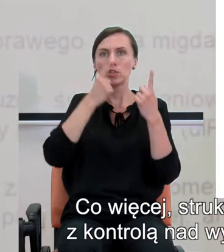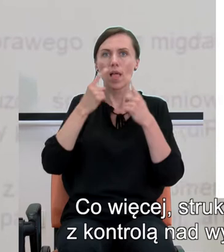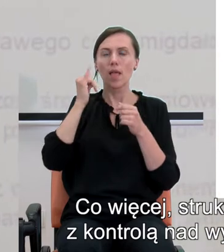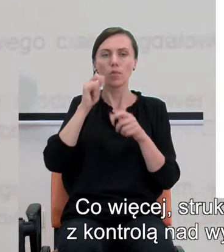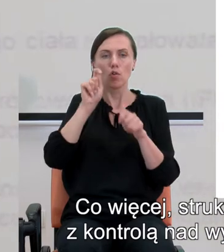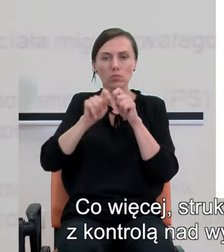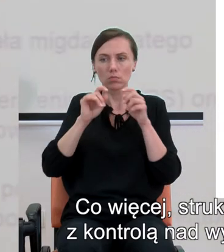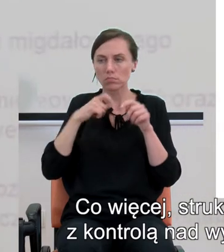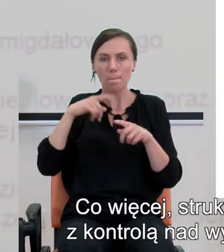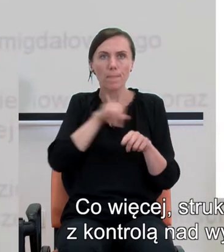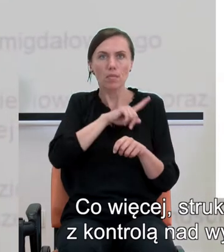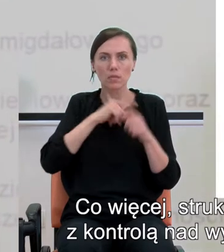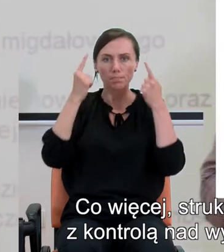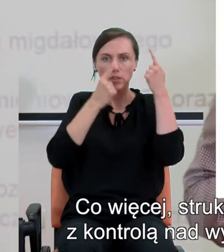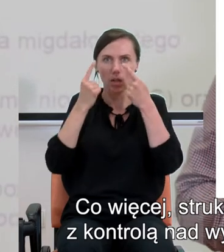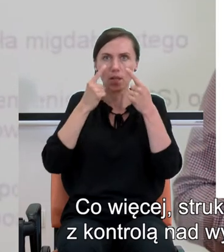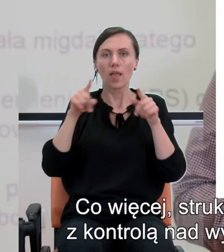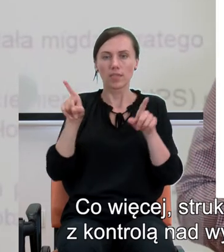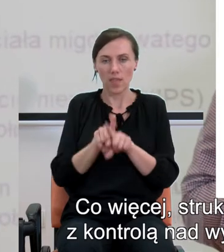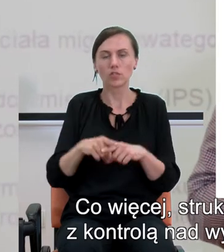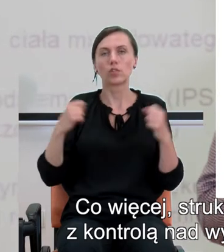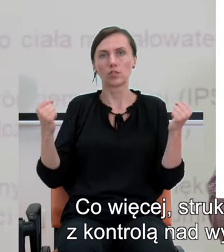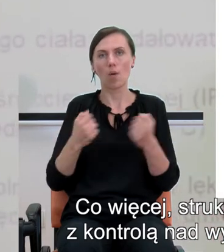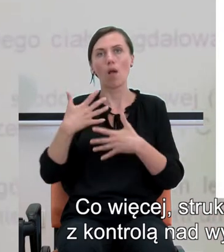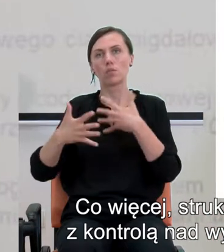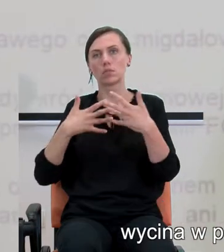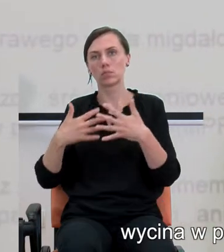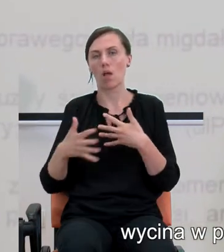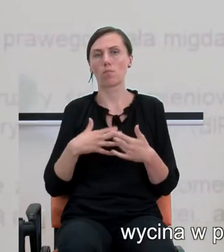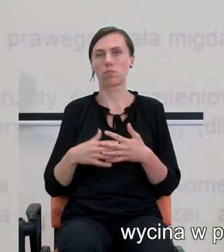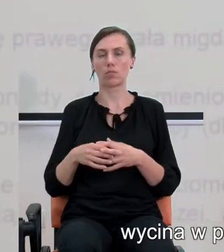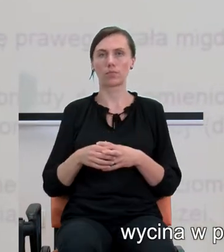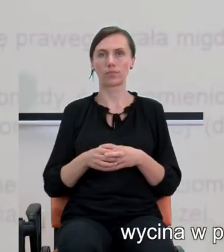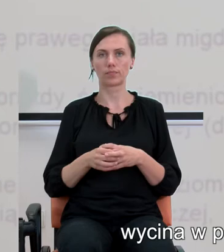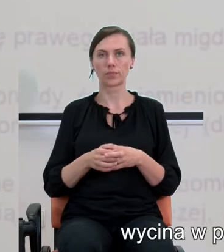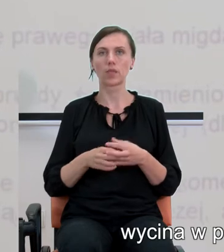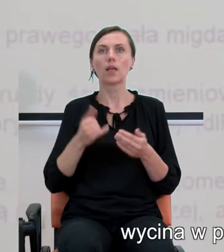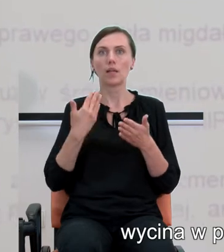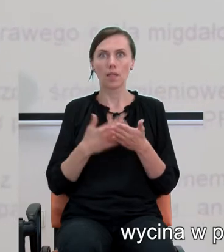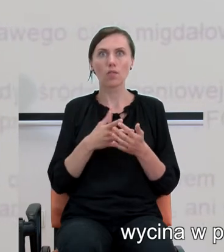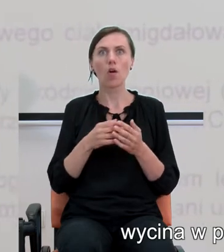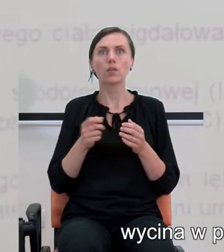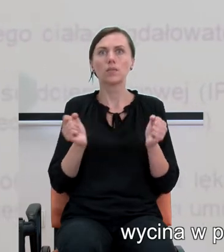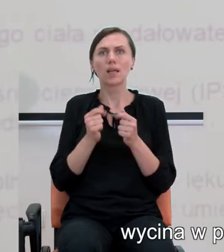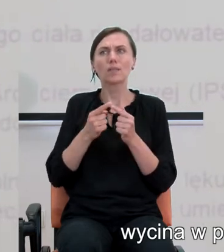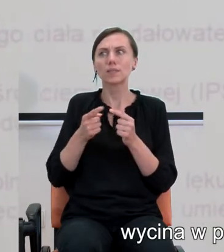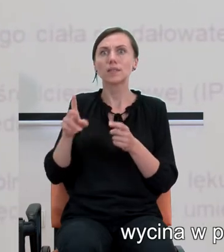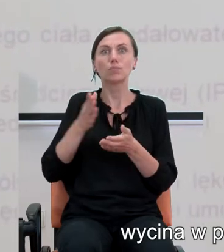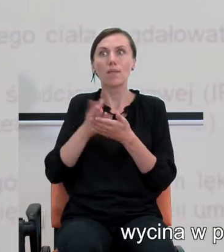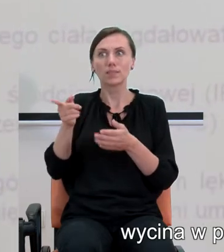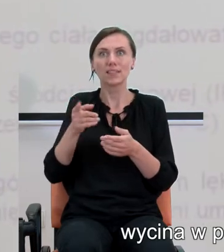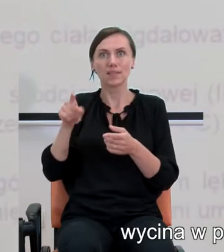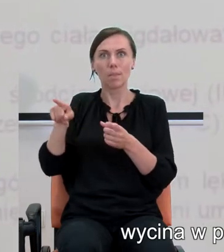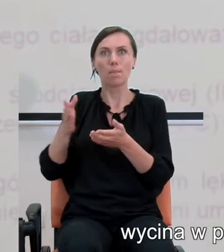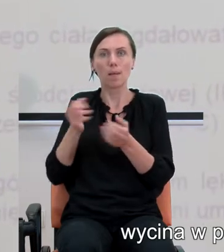nad wyższym myśleniem, również tutaj działały niesprawnie. A więc lęk przed matematyką wycina w